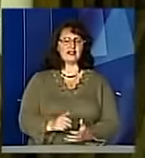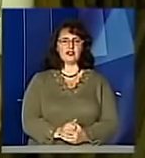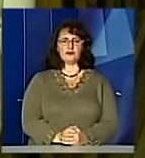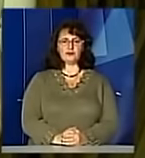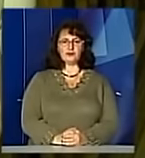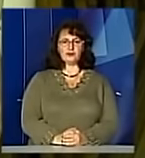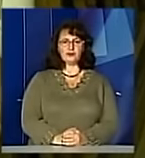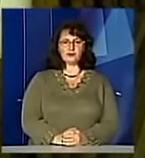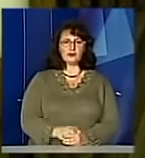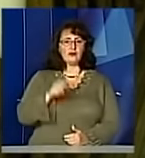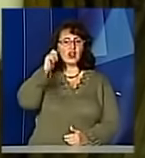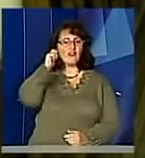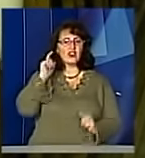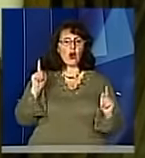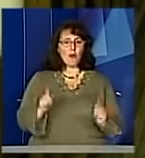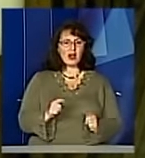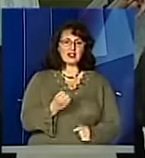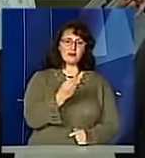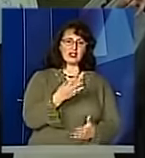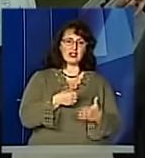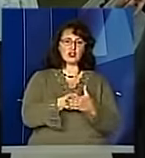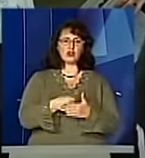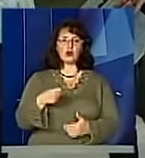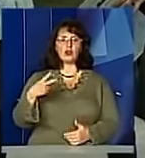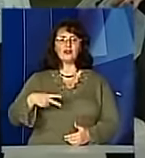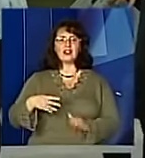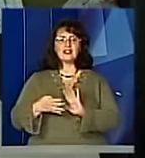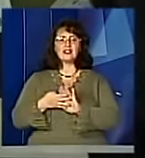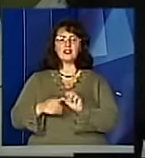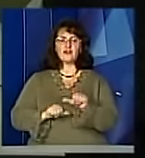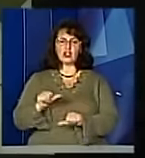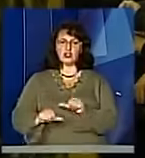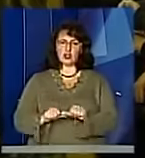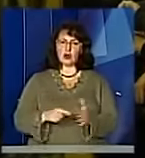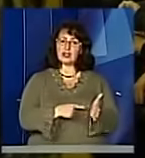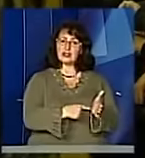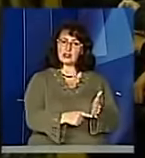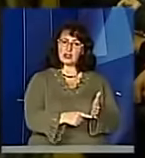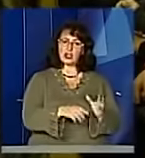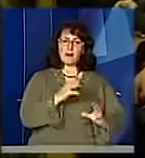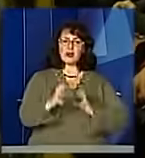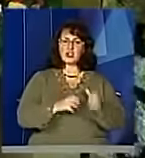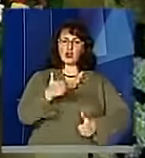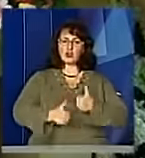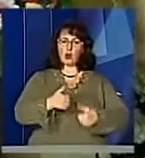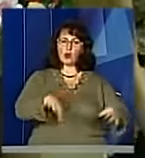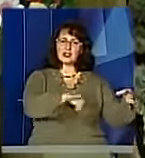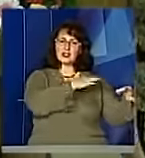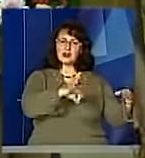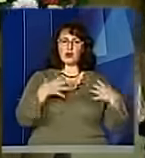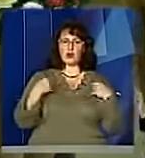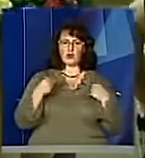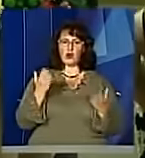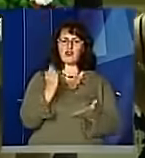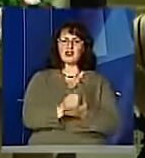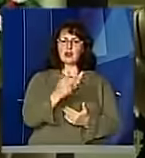та Ірландії. Вікове обмеження – з 15 до 29 років. Варто зазначити, міжнародний конкурс з Крипалів у Львові вже є